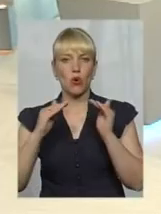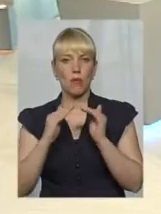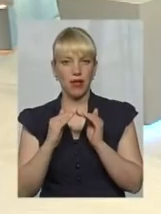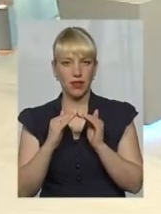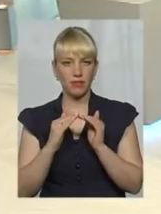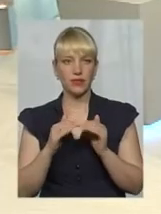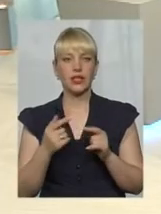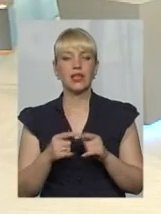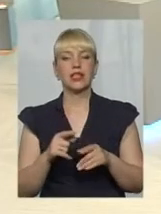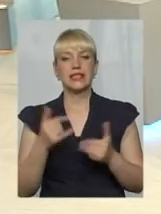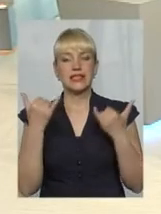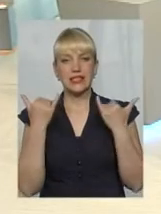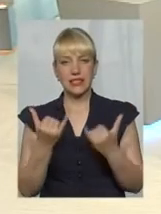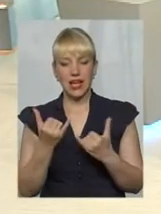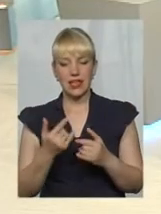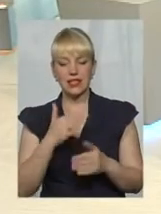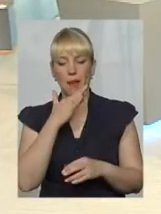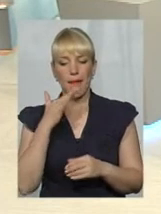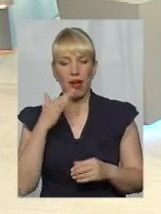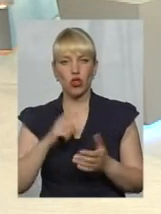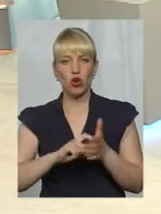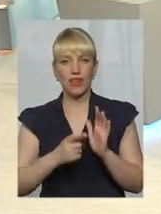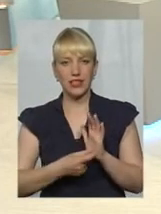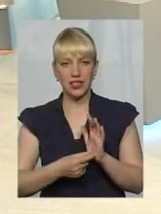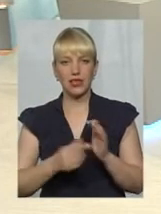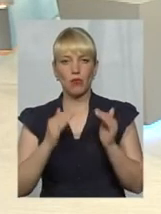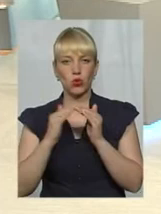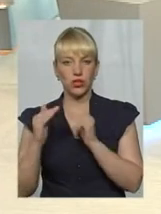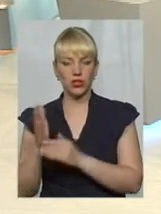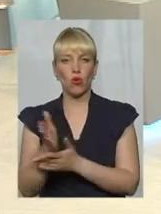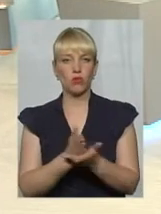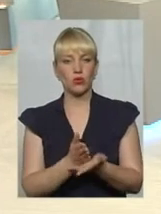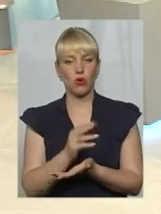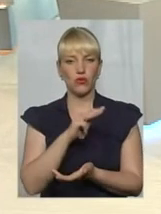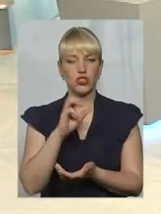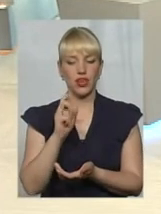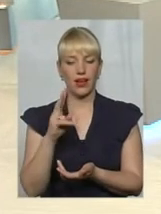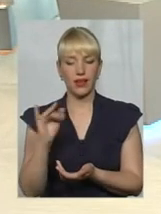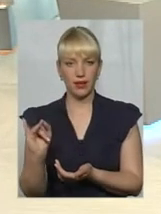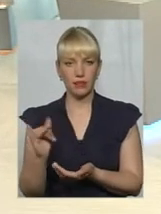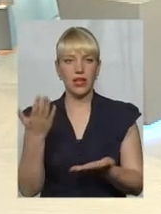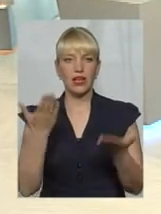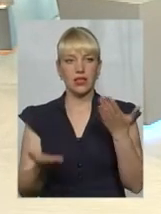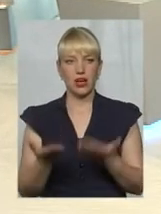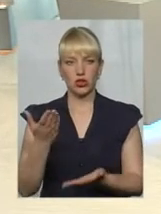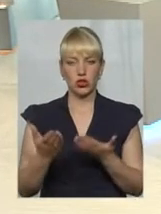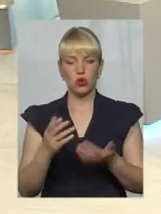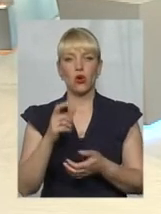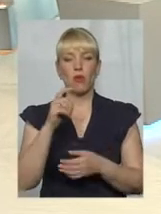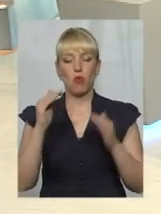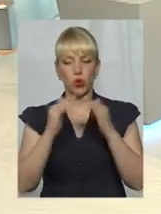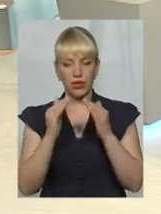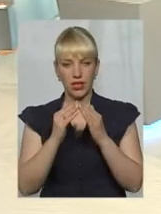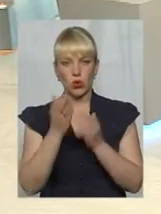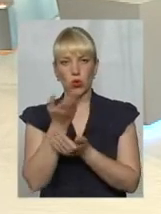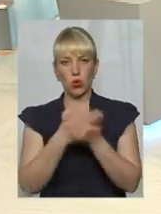зараз ці багатоквартирні будинки обслуговують джеки. Тобто, виходить, якщо будинок йде від джеку, ну,